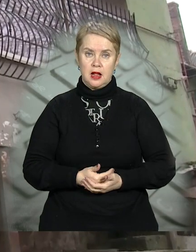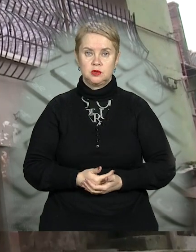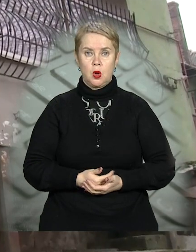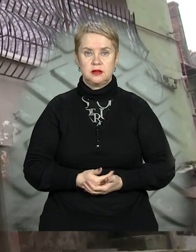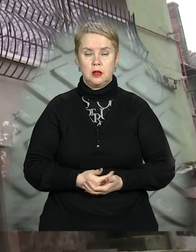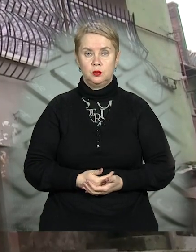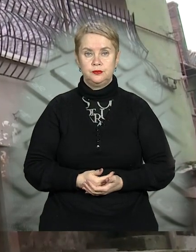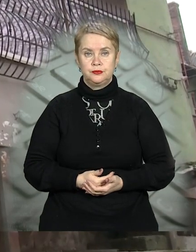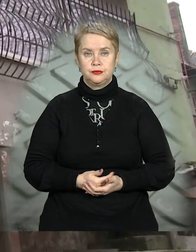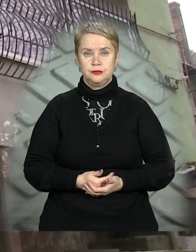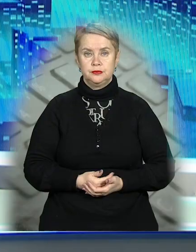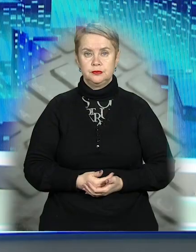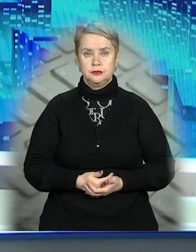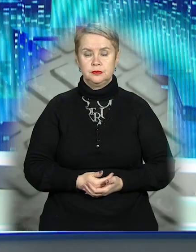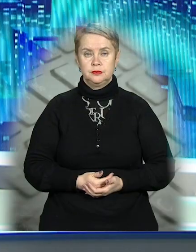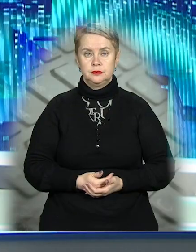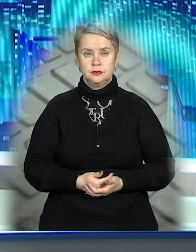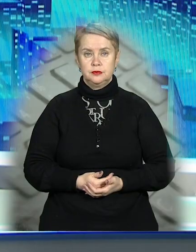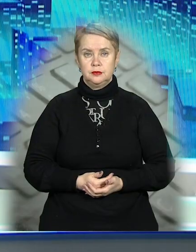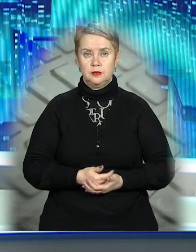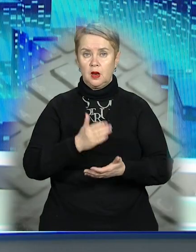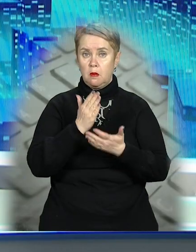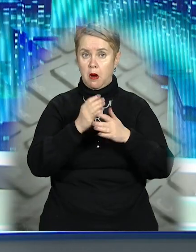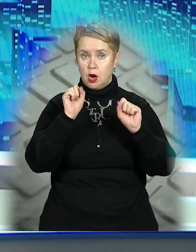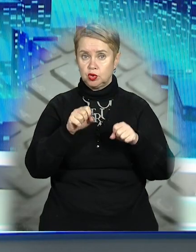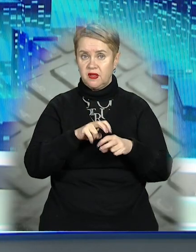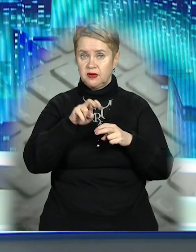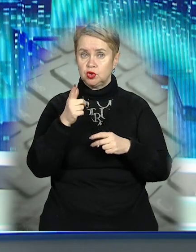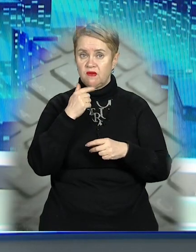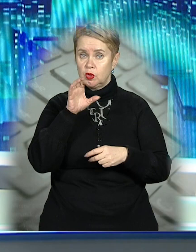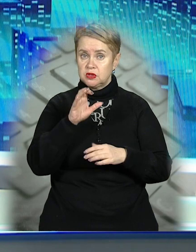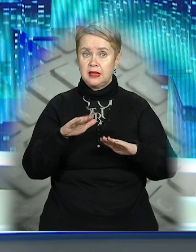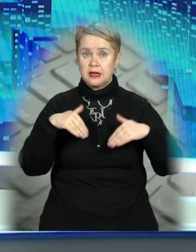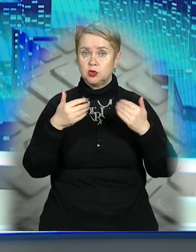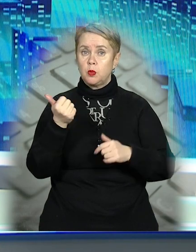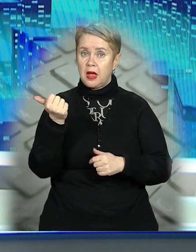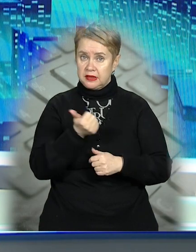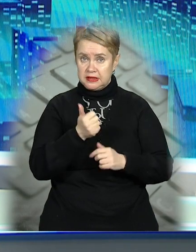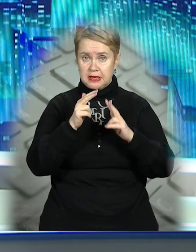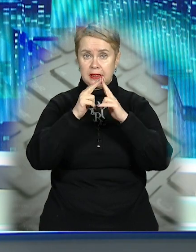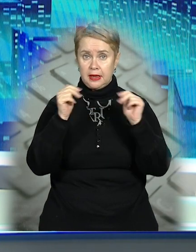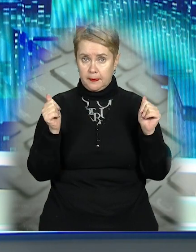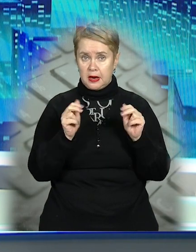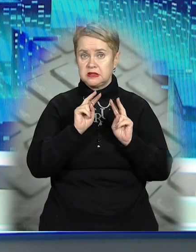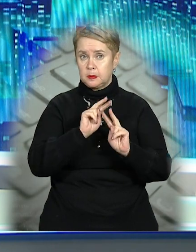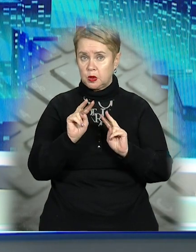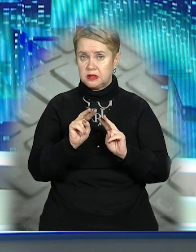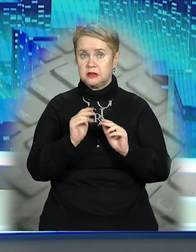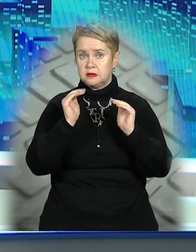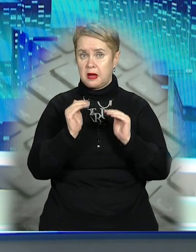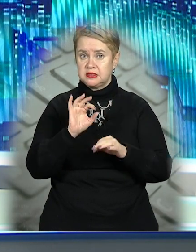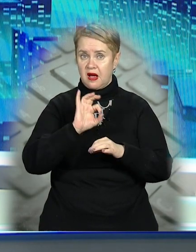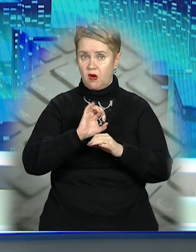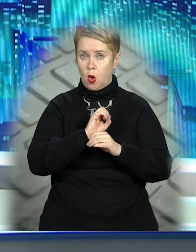11 каналу. Маємо шанс вийти з червоної зони вже наступного тижня. На Дніпропетровщині спостерігається спад